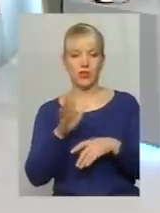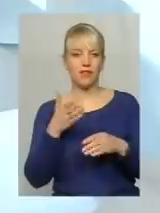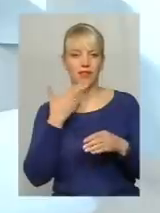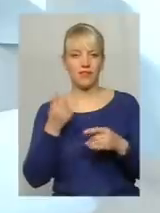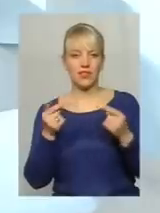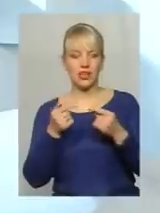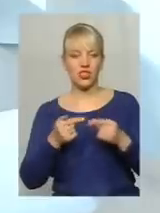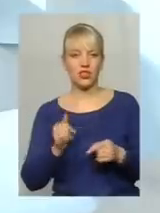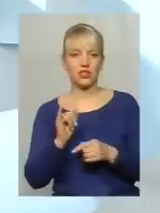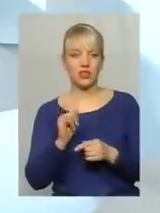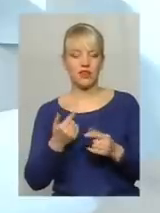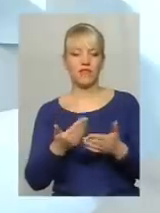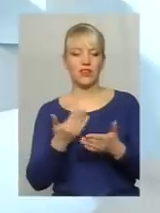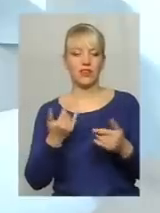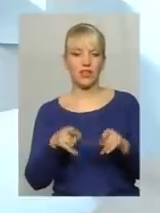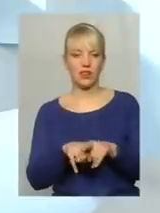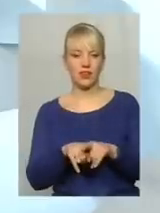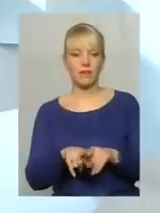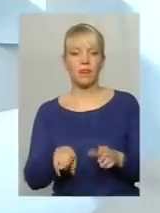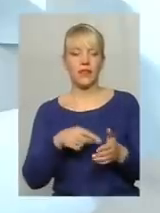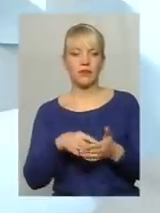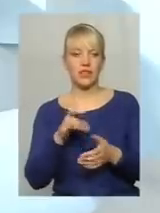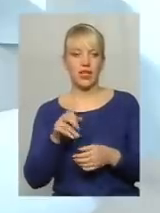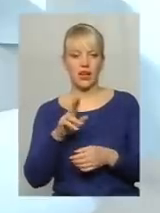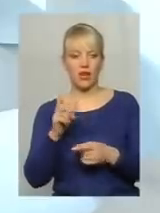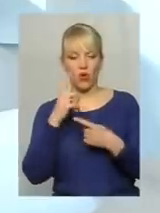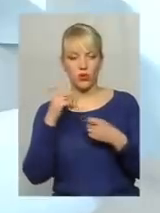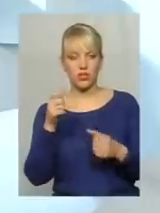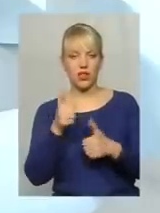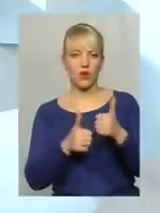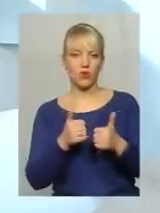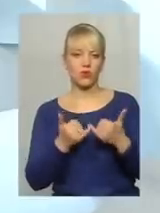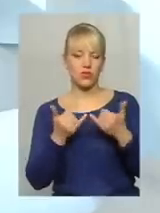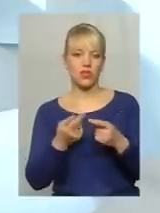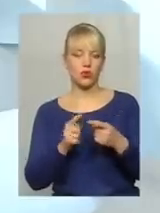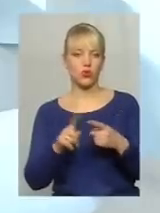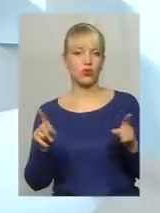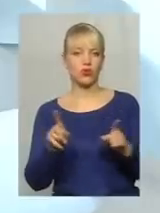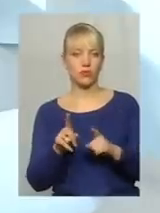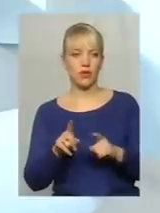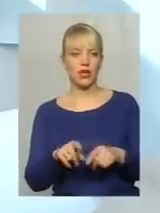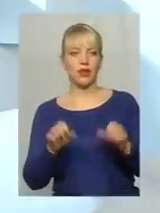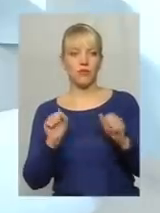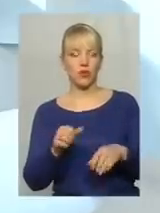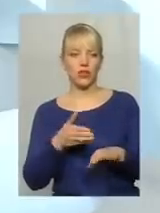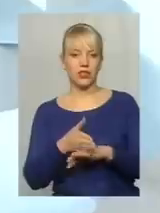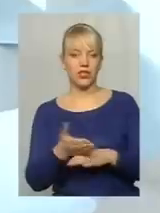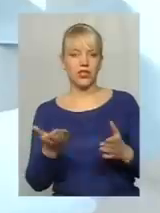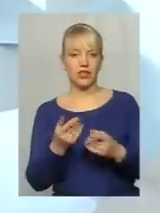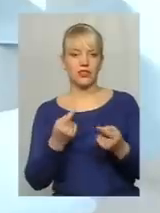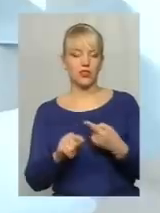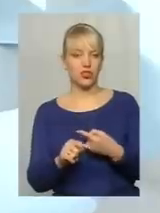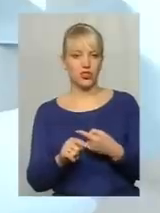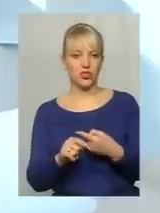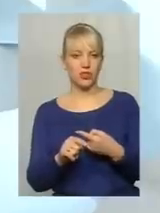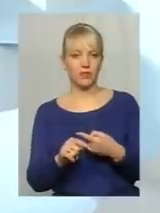Відтак, міська рада оголосила конкурс для того, щоб могли зайти якісь інші